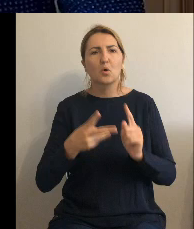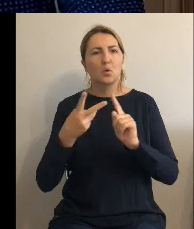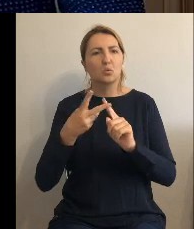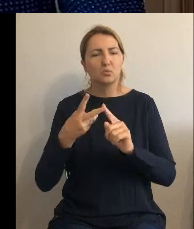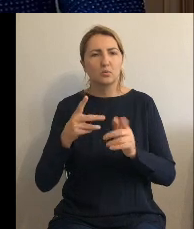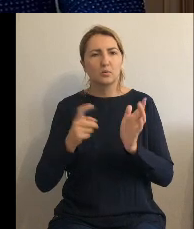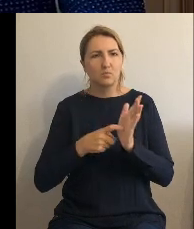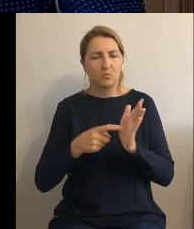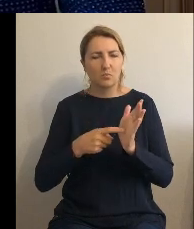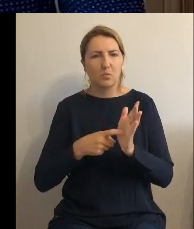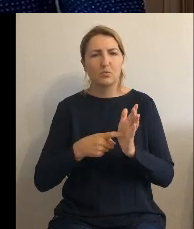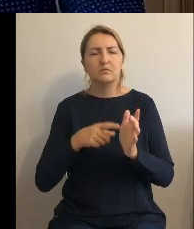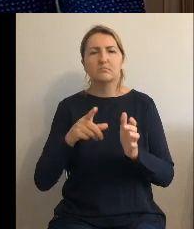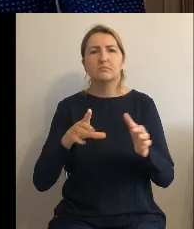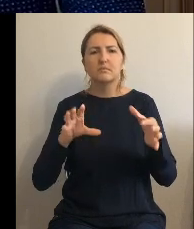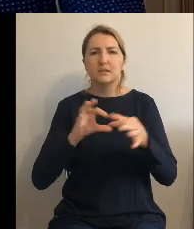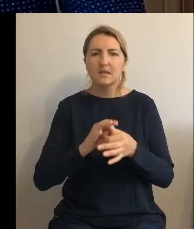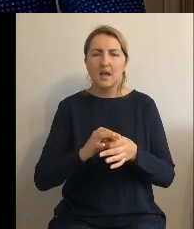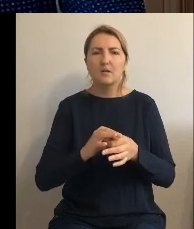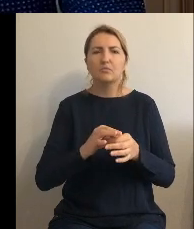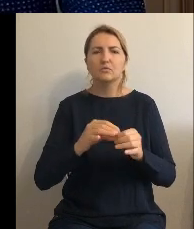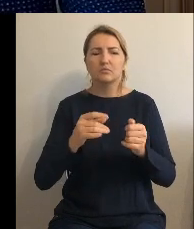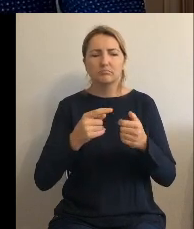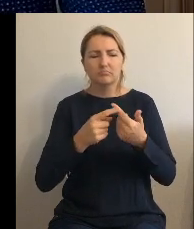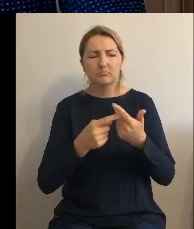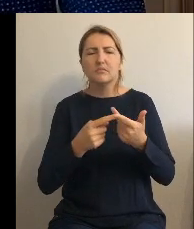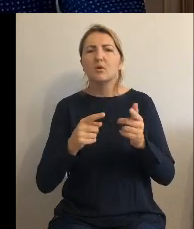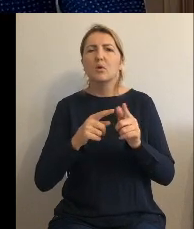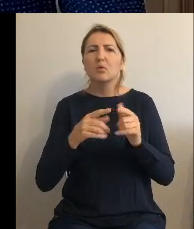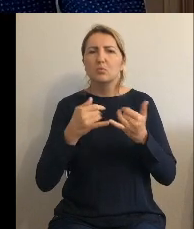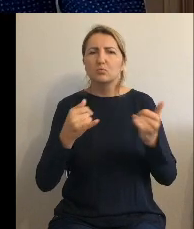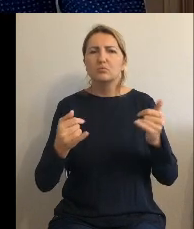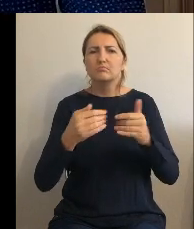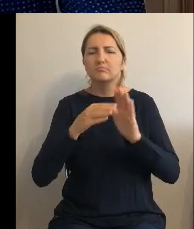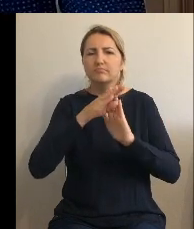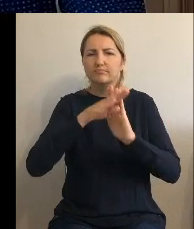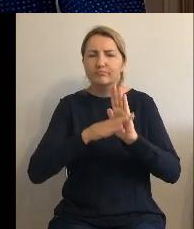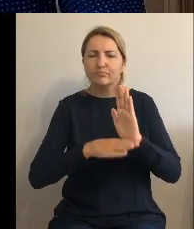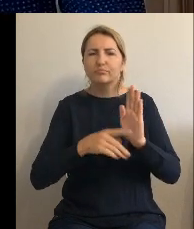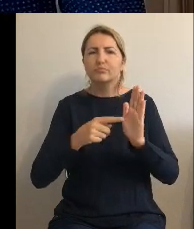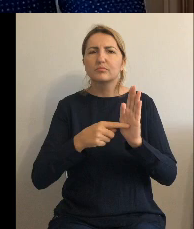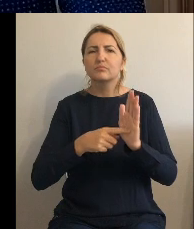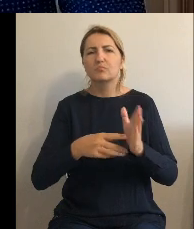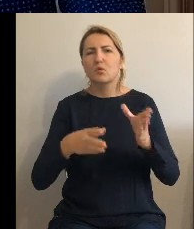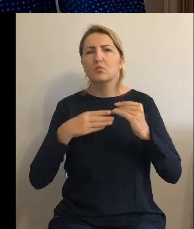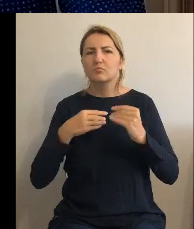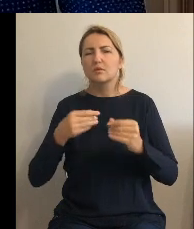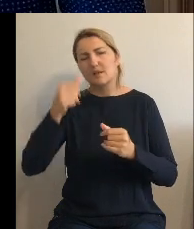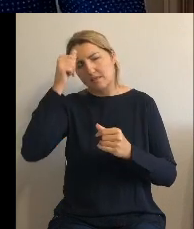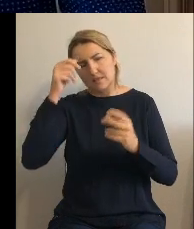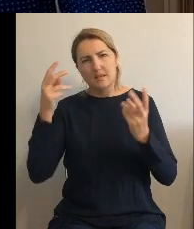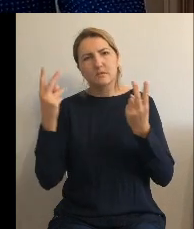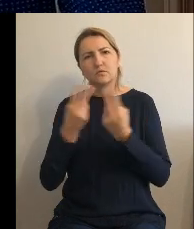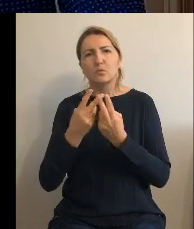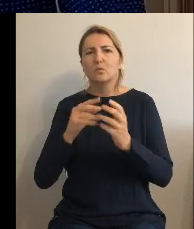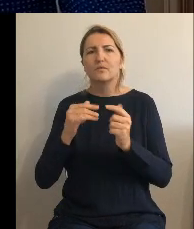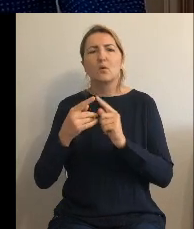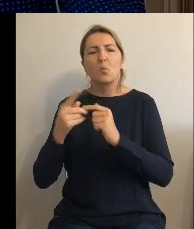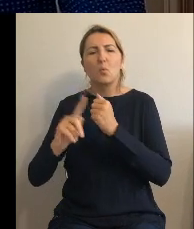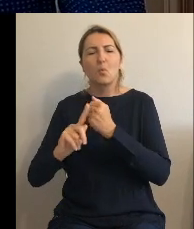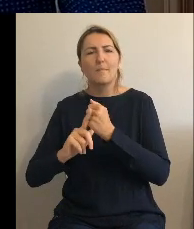Wykaz przedsięwzięć do WPF otrzymuje brzmienie określone w załączniku numer 2 do niniejszej uchwały.